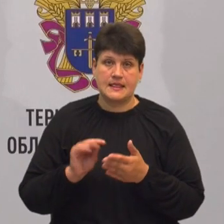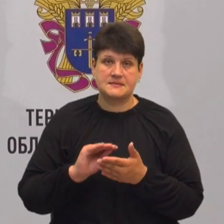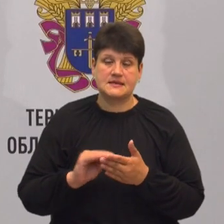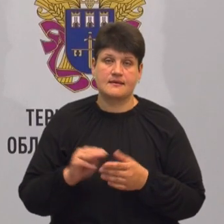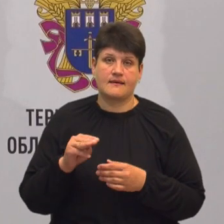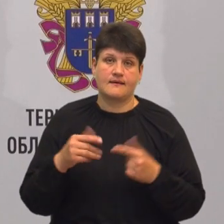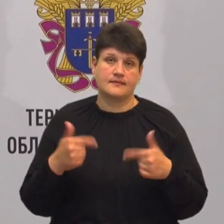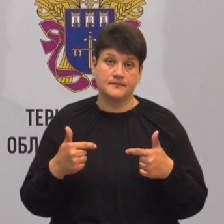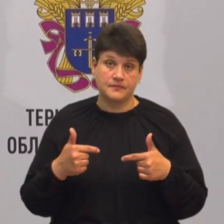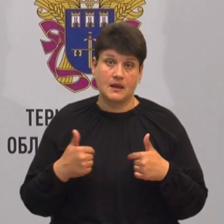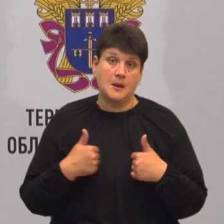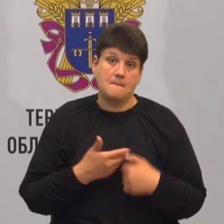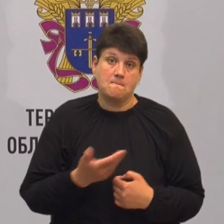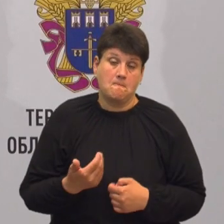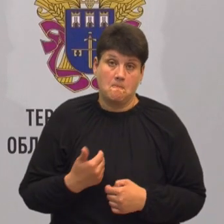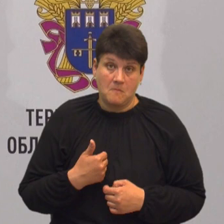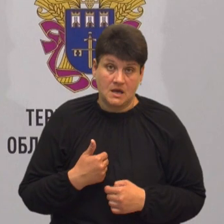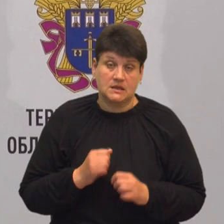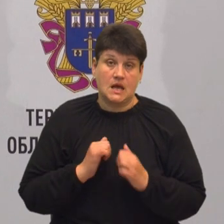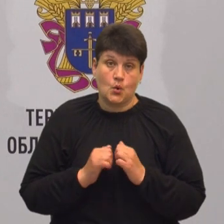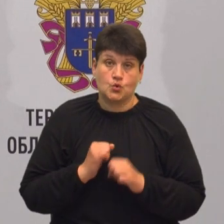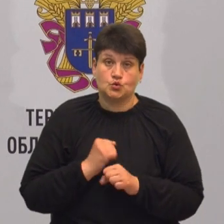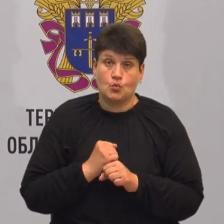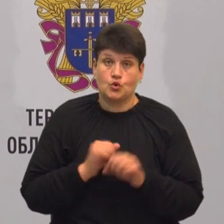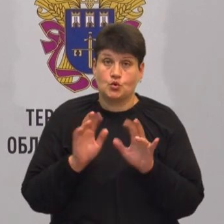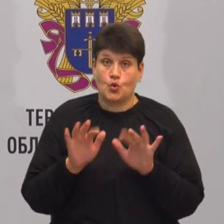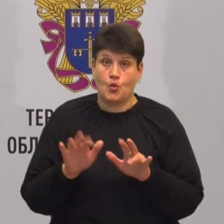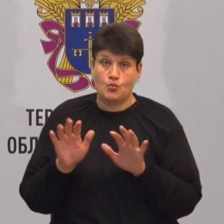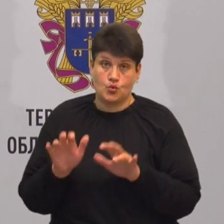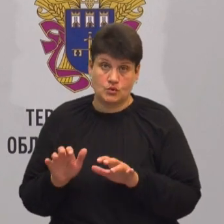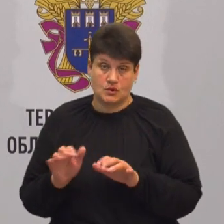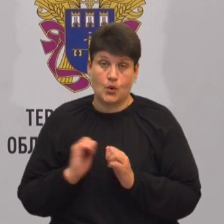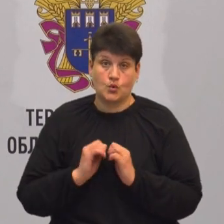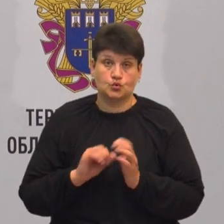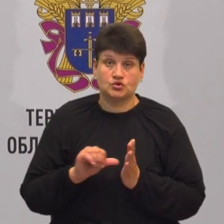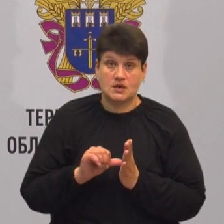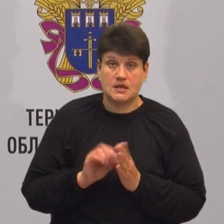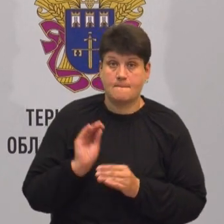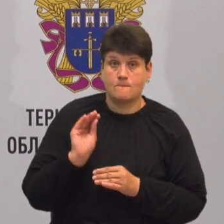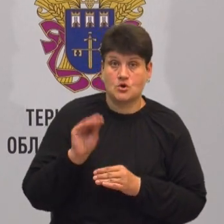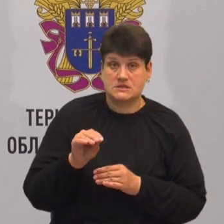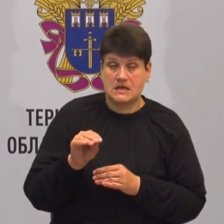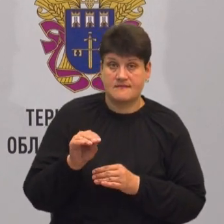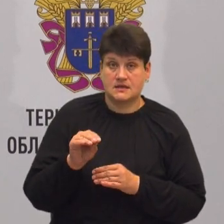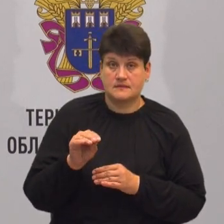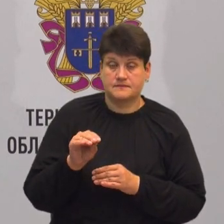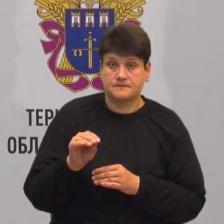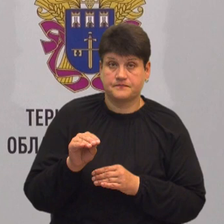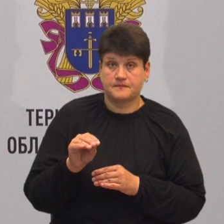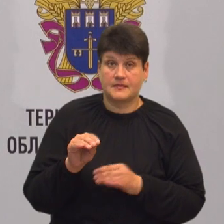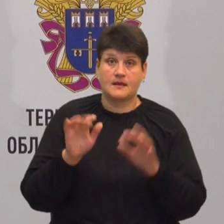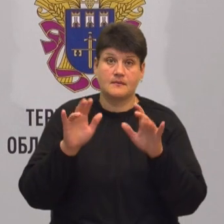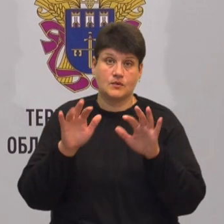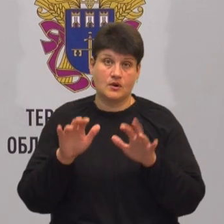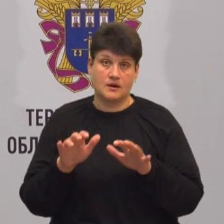що ми на кожен робочий комп'ютер кожного учасника поставили відповідний програмний засіб,